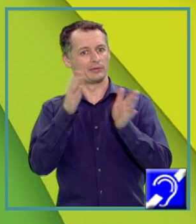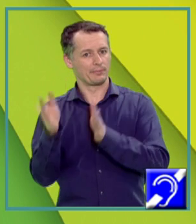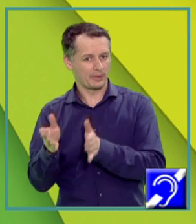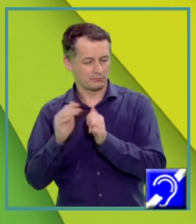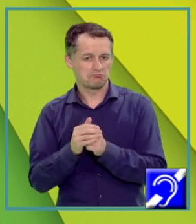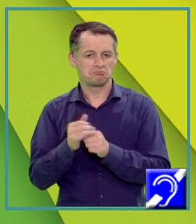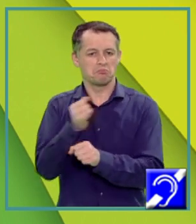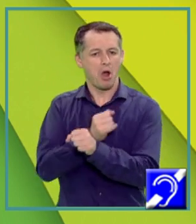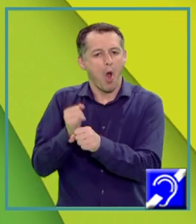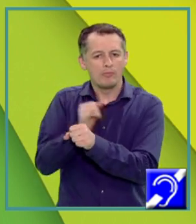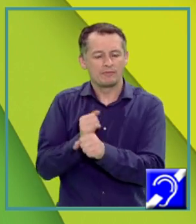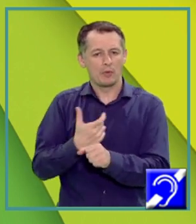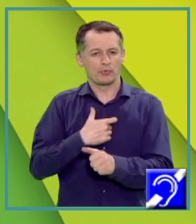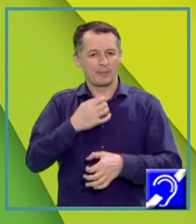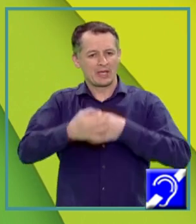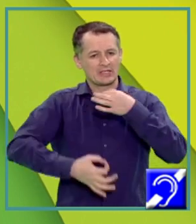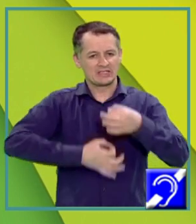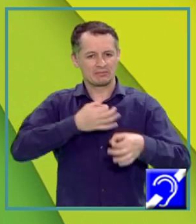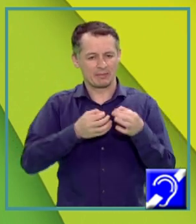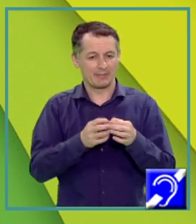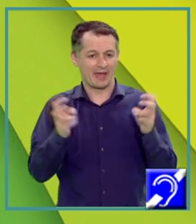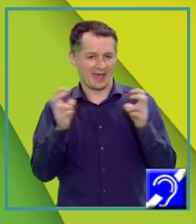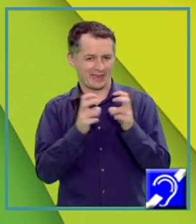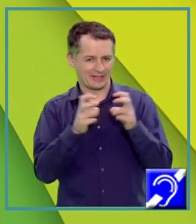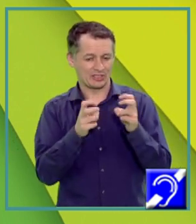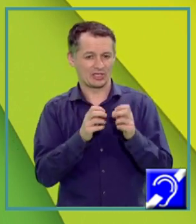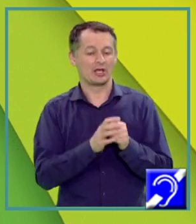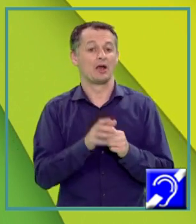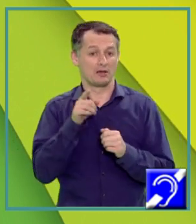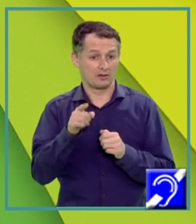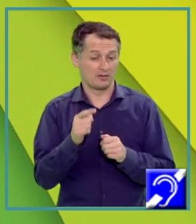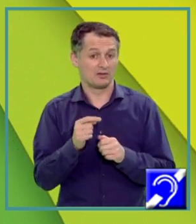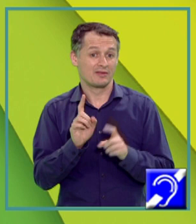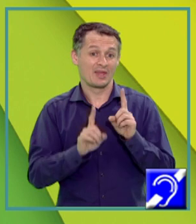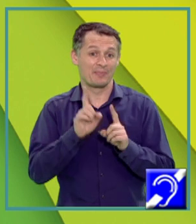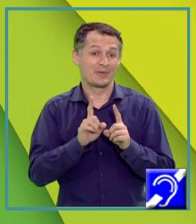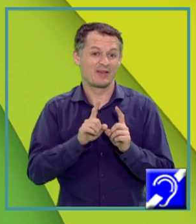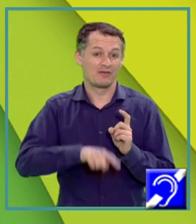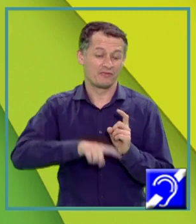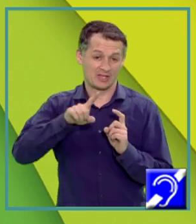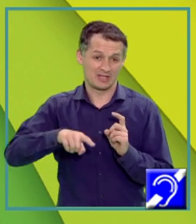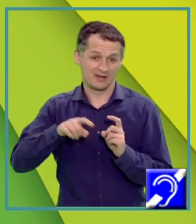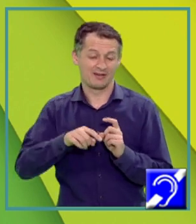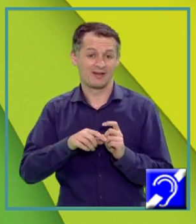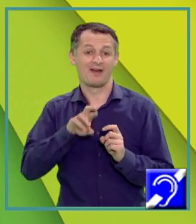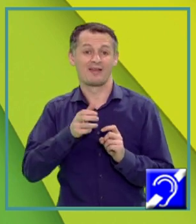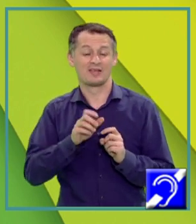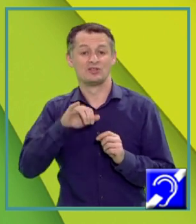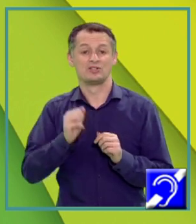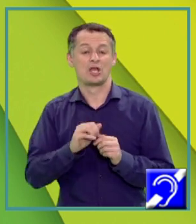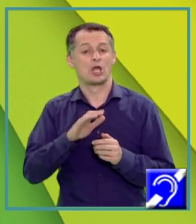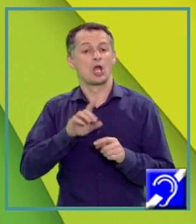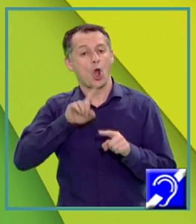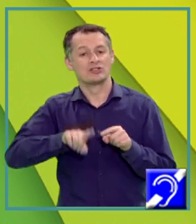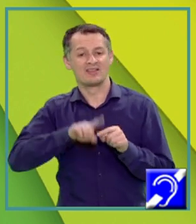am văzut că putem exprima energia fotonului în funcție de frecvența new a radiației și de constanta Planck.